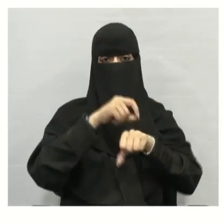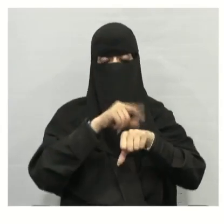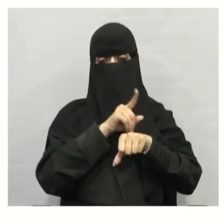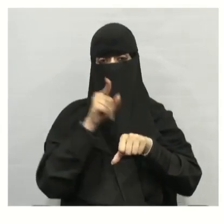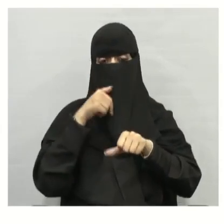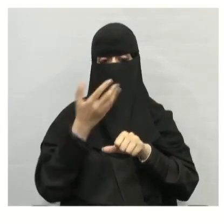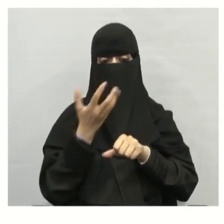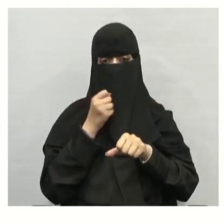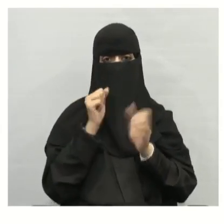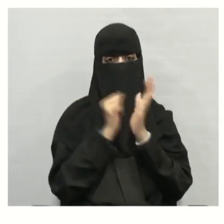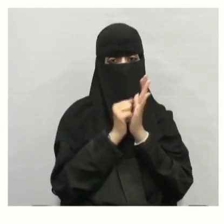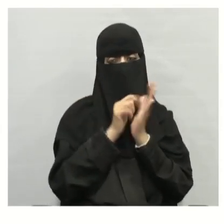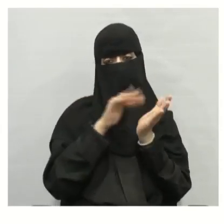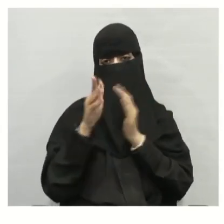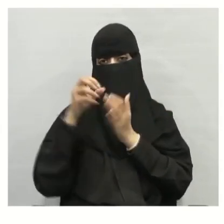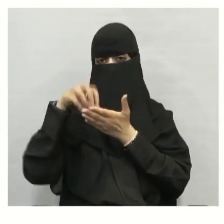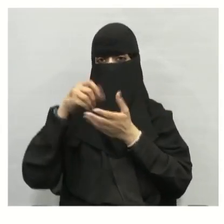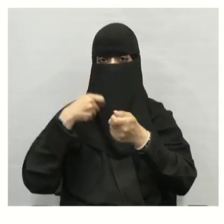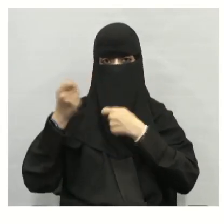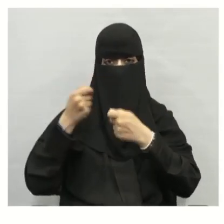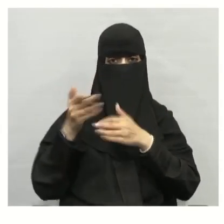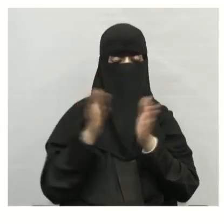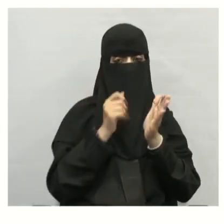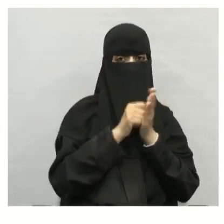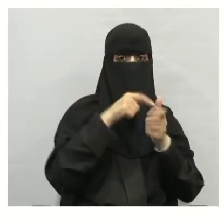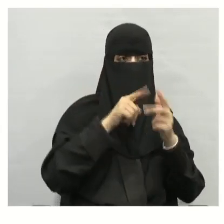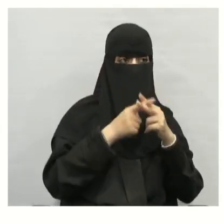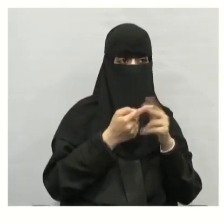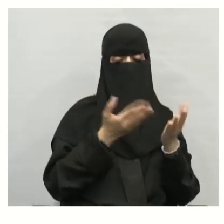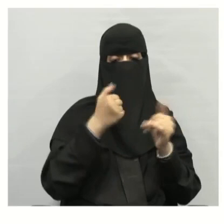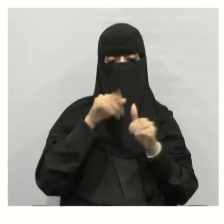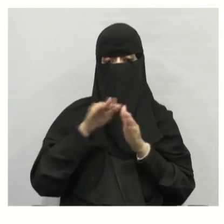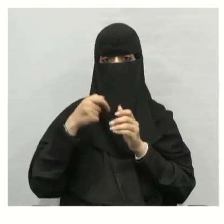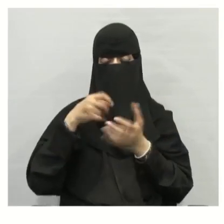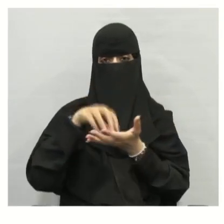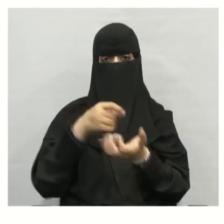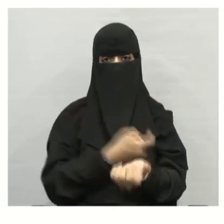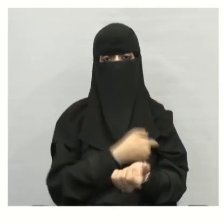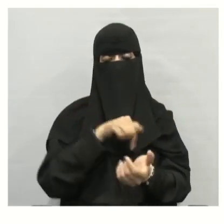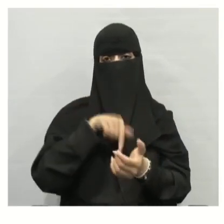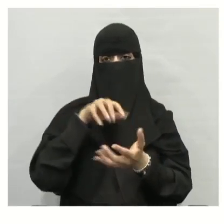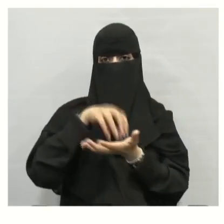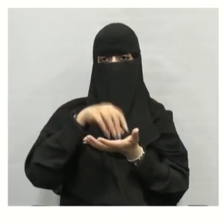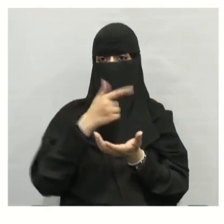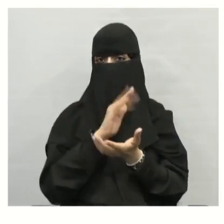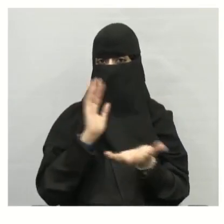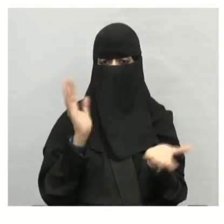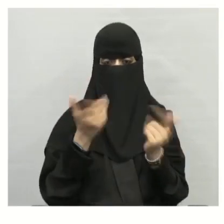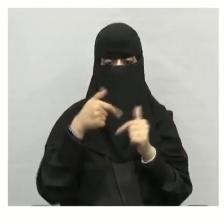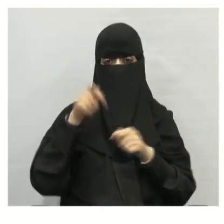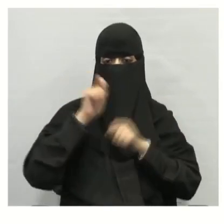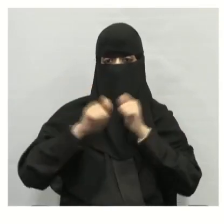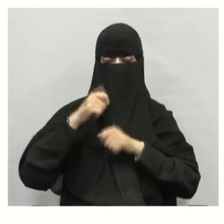تنتج من المنازل من المناطق التجارية من المناطق الصناعية من المستشفيات من الأماكن العامة من